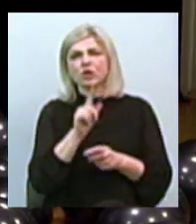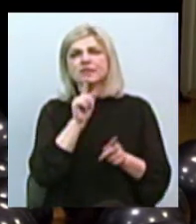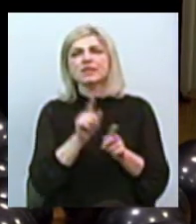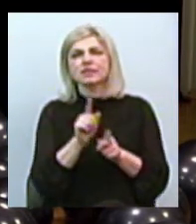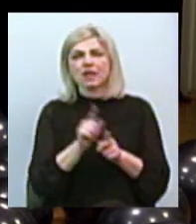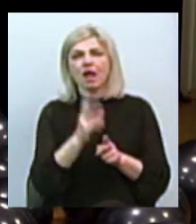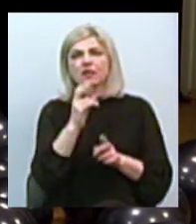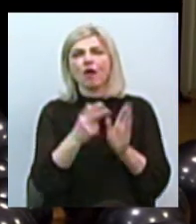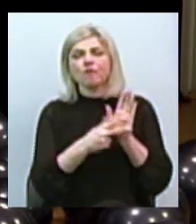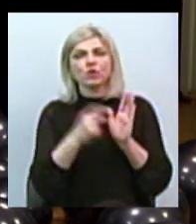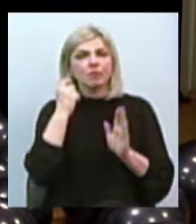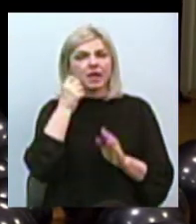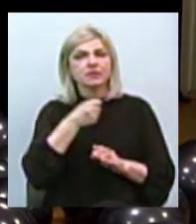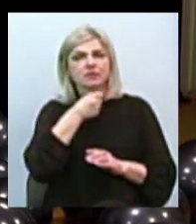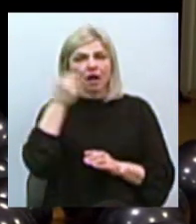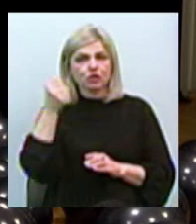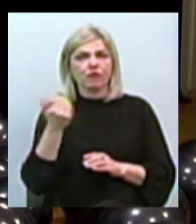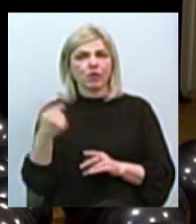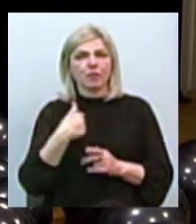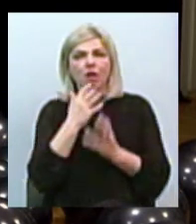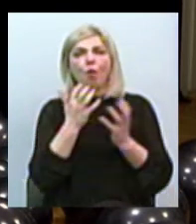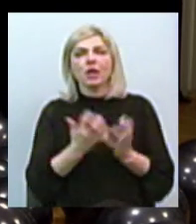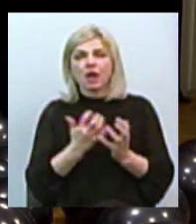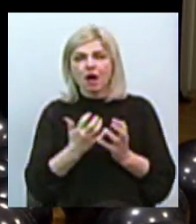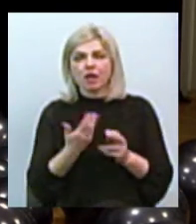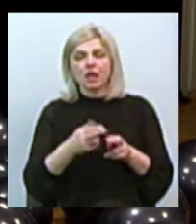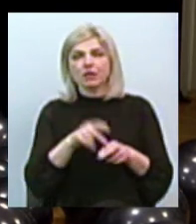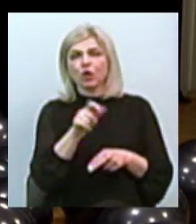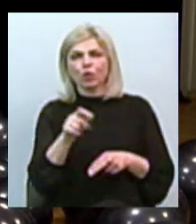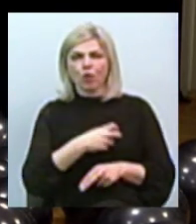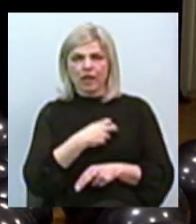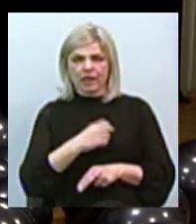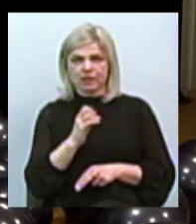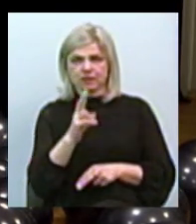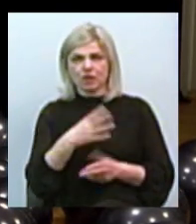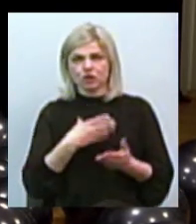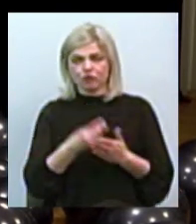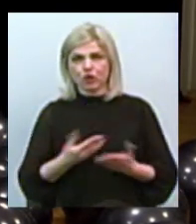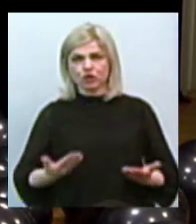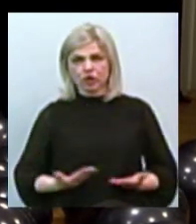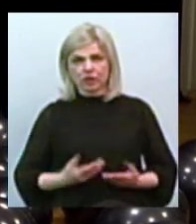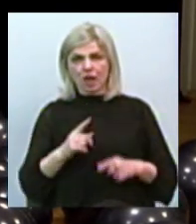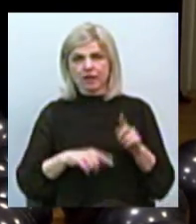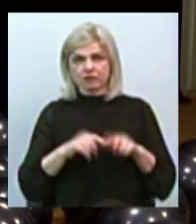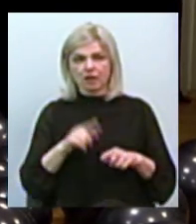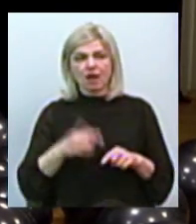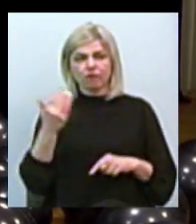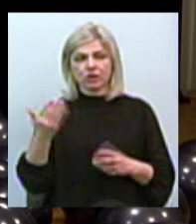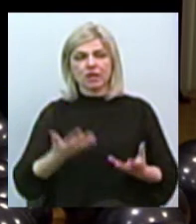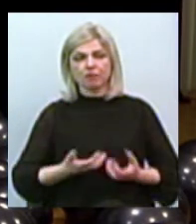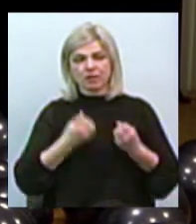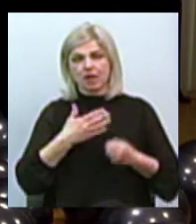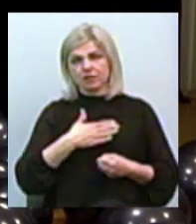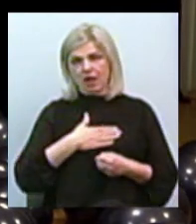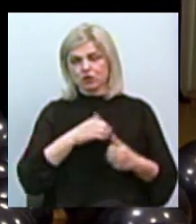на вісім років старша, вона мене якось оберігала. Ці люди ризикували своїм життям, життям своїх близьких, але вони врятували наші душі.